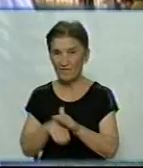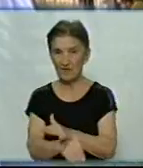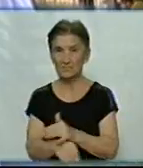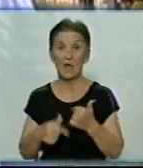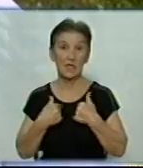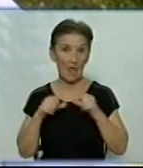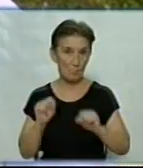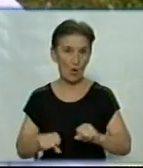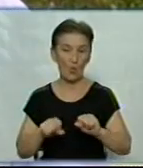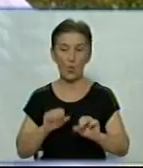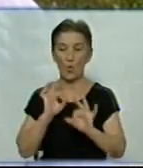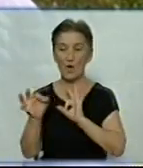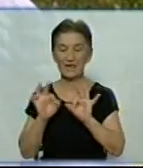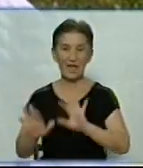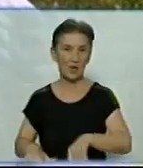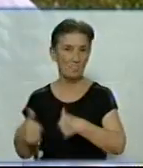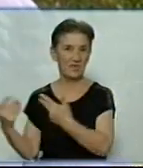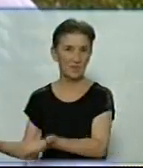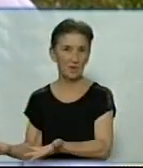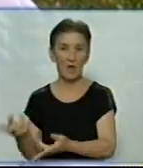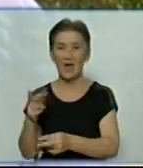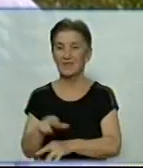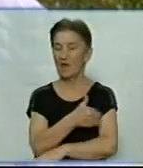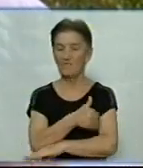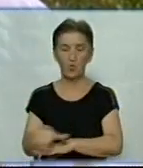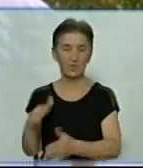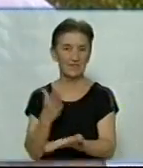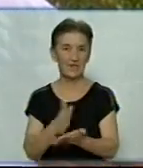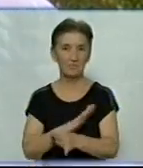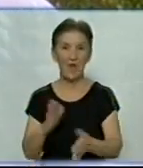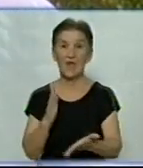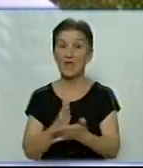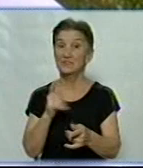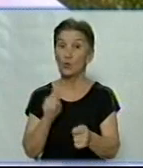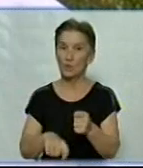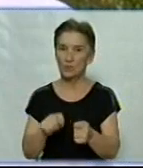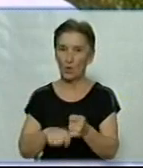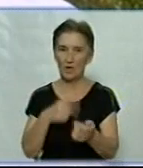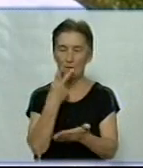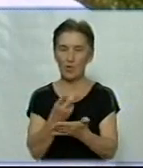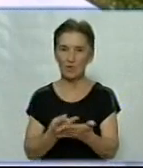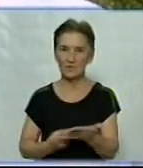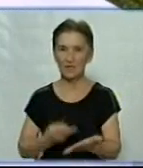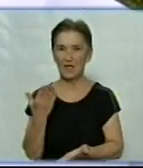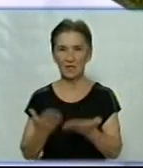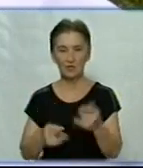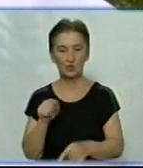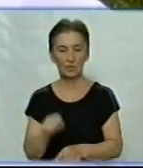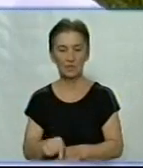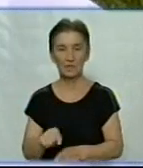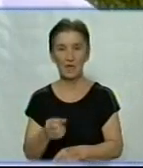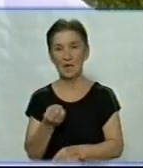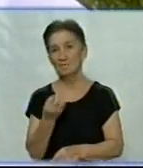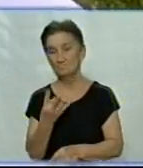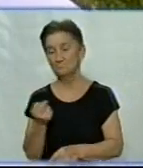рекомендації. Для вулиці, як такових, нормативів не існує. Є контрольні показники, наприклад, якщо тут 14 мікронеген,